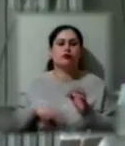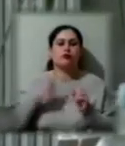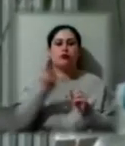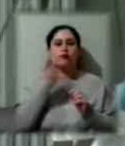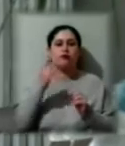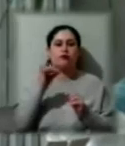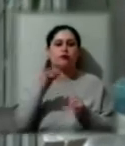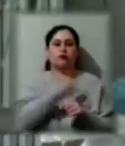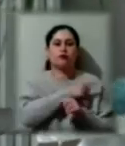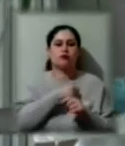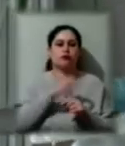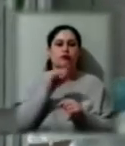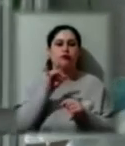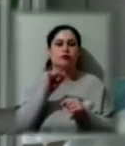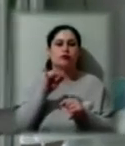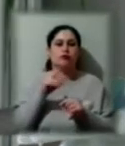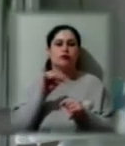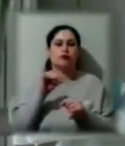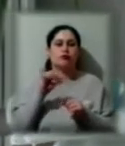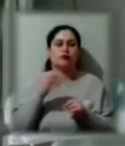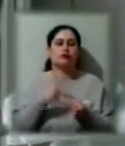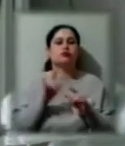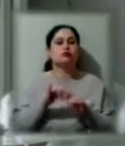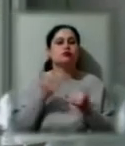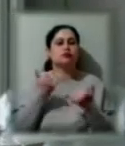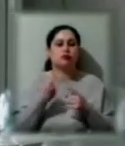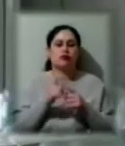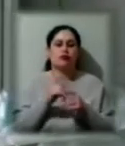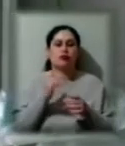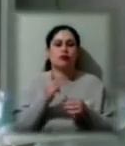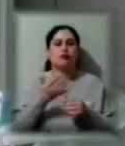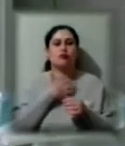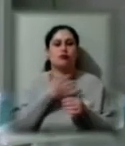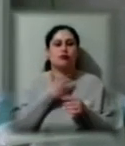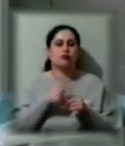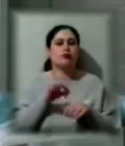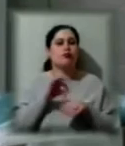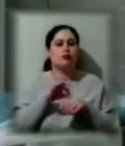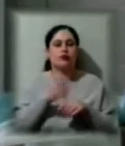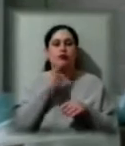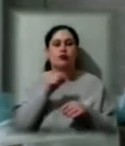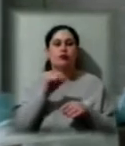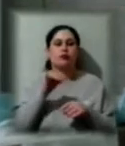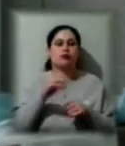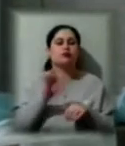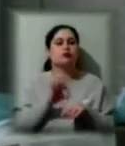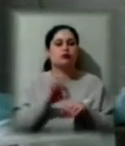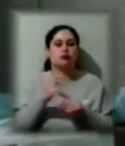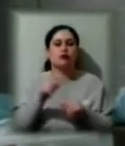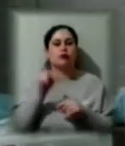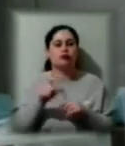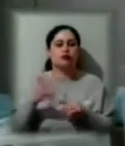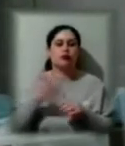Мітковський. Це сьогодні найбільш точний метод діагностики вірусних та бактеріальних захворювань у людини, який можна вважати